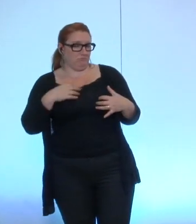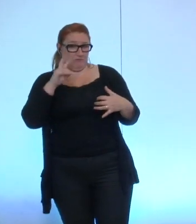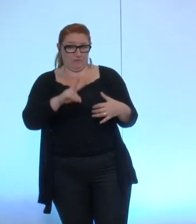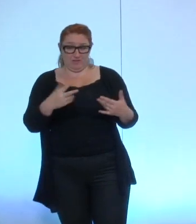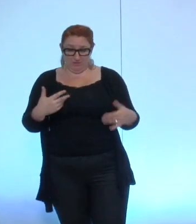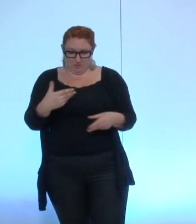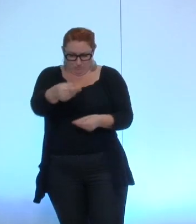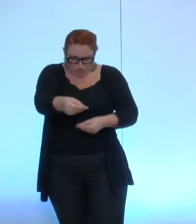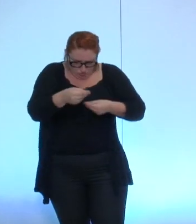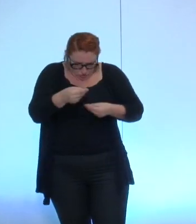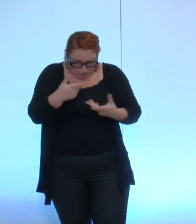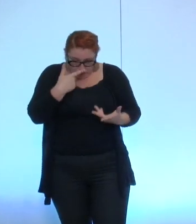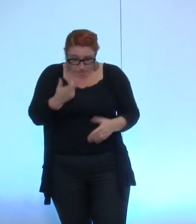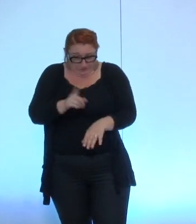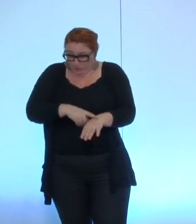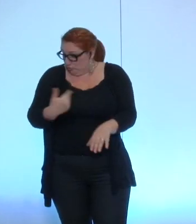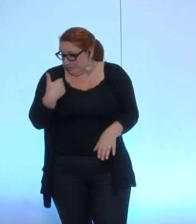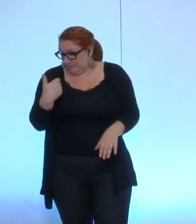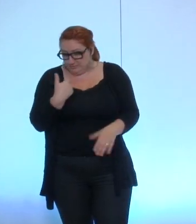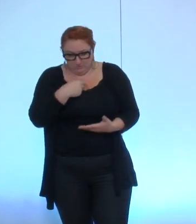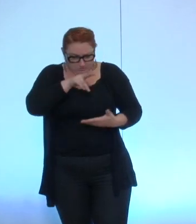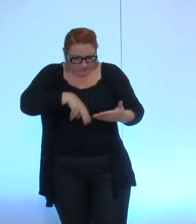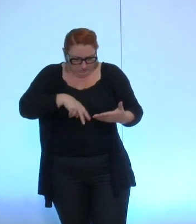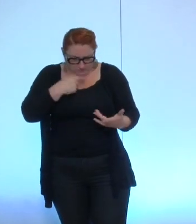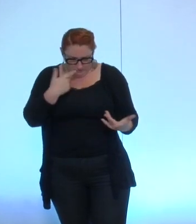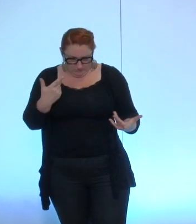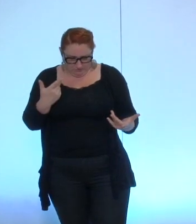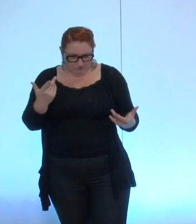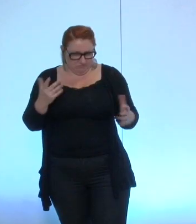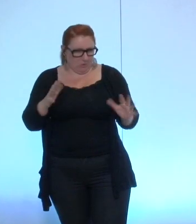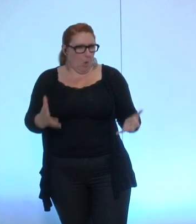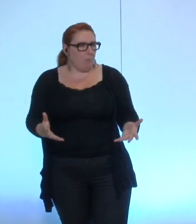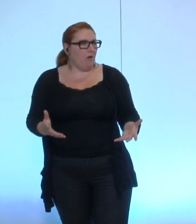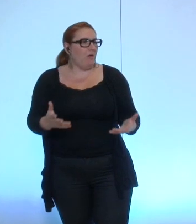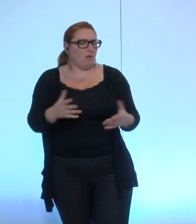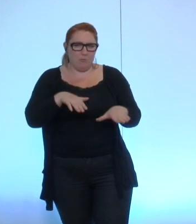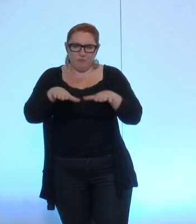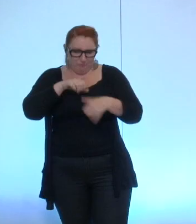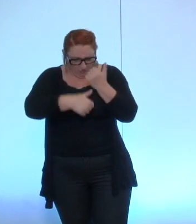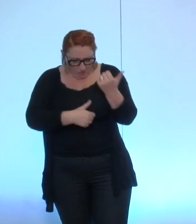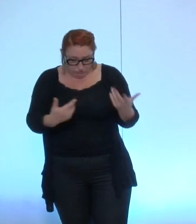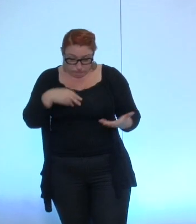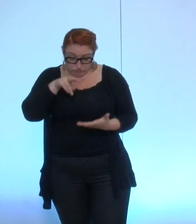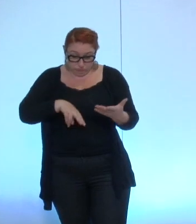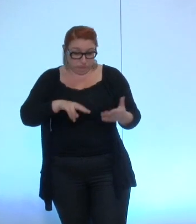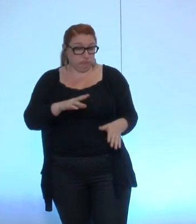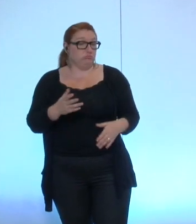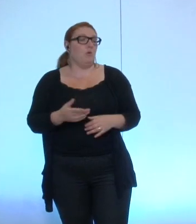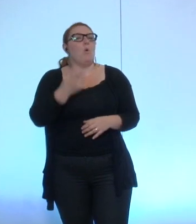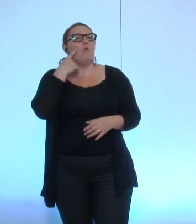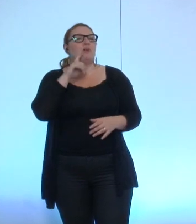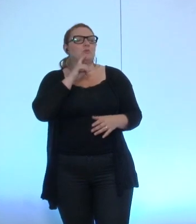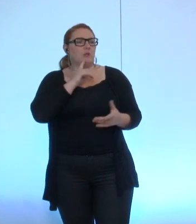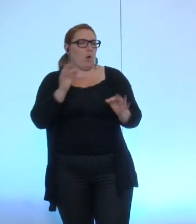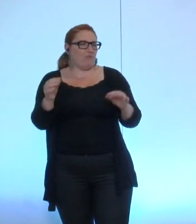sur les modalités exactes de notre intervention. Nous y reviendrons peut-être dans le cadre du débat des amendements. Et